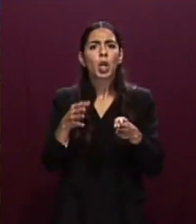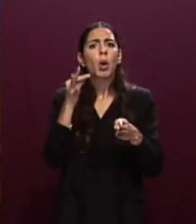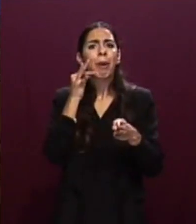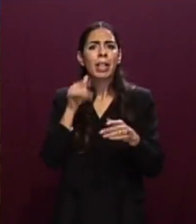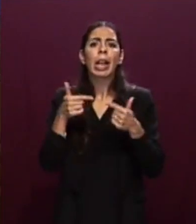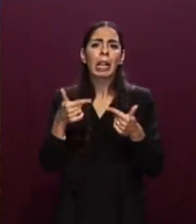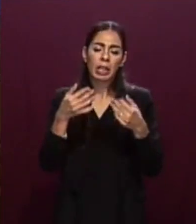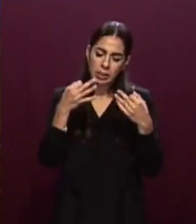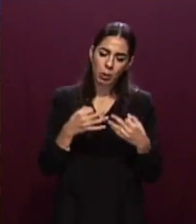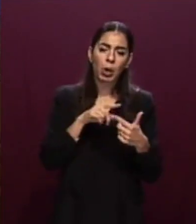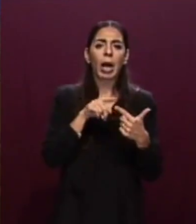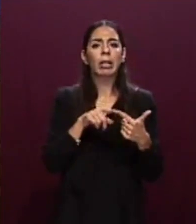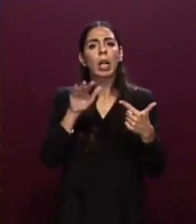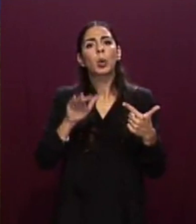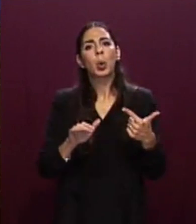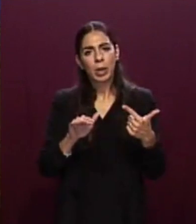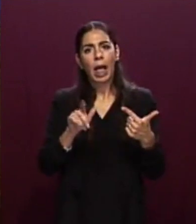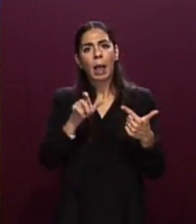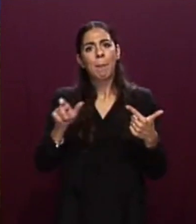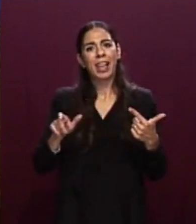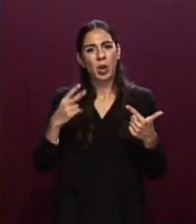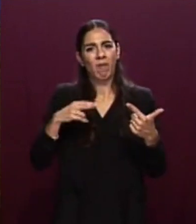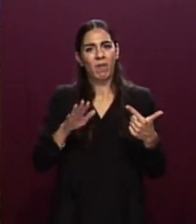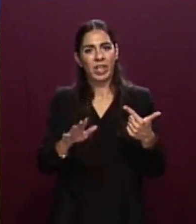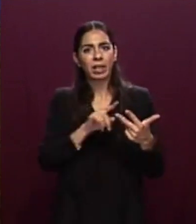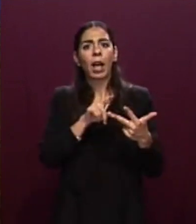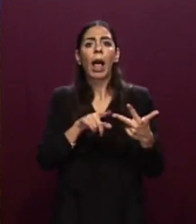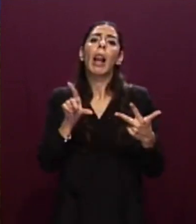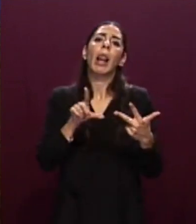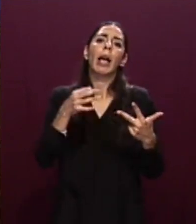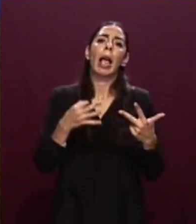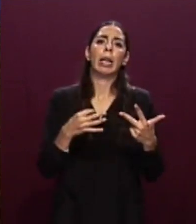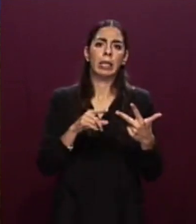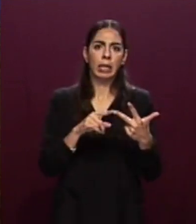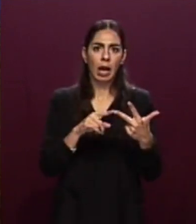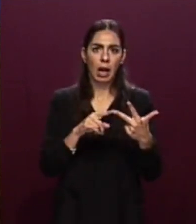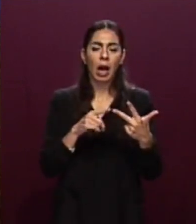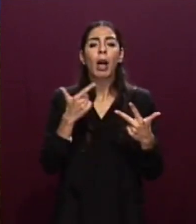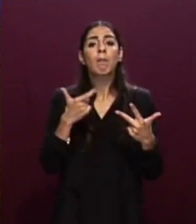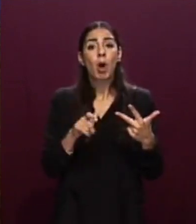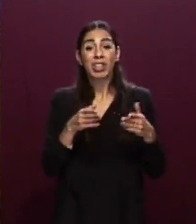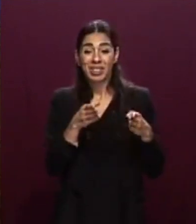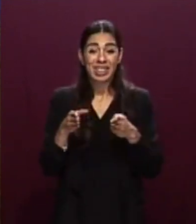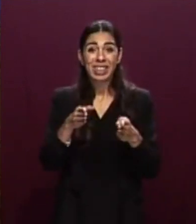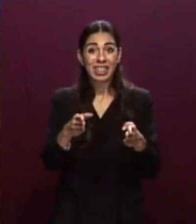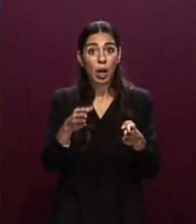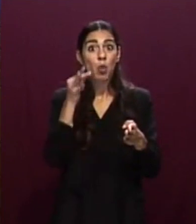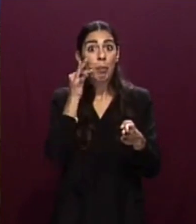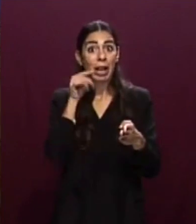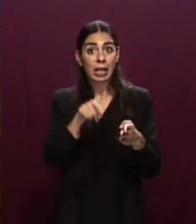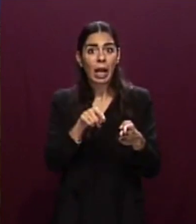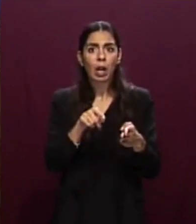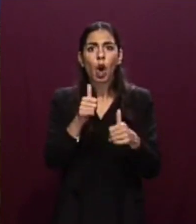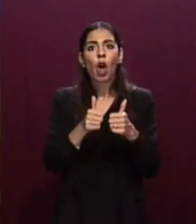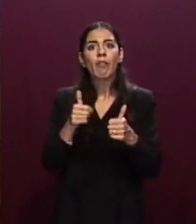tutela dell'incolumità delle persone e legalità, essendo impegnato su una logica diametralmente antitetica a quella del traffico